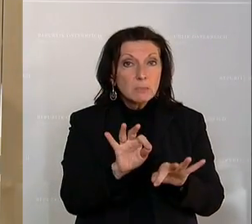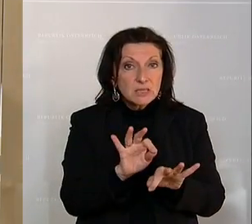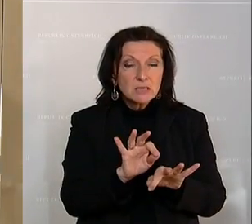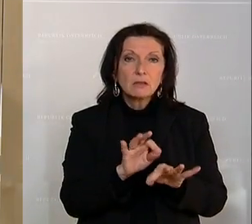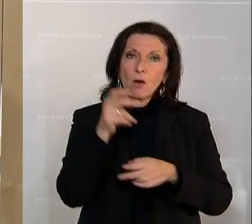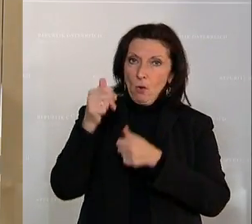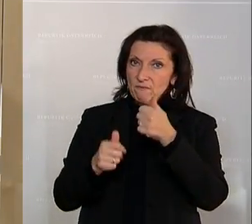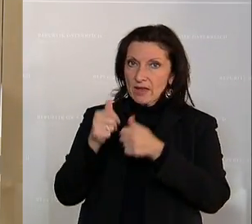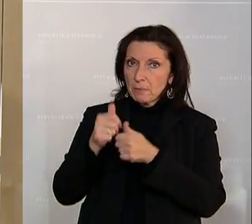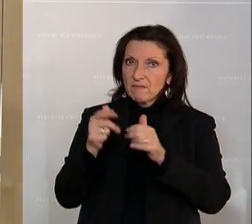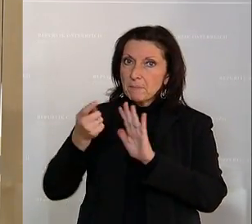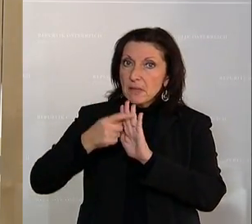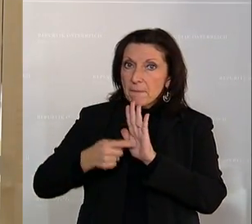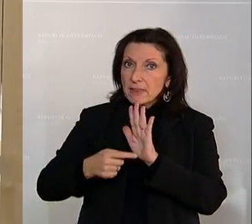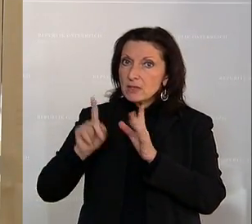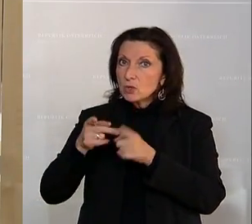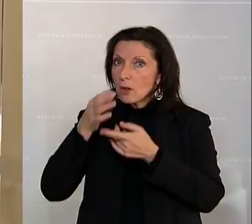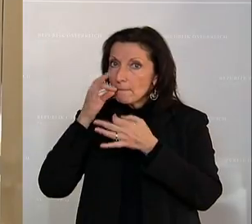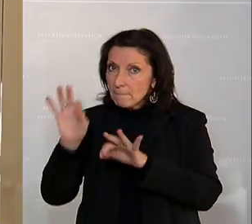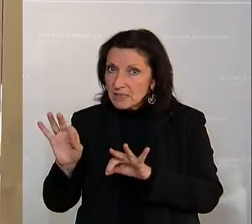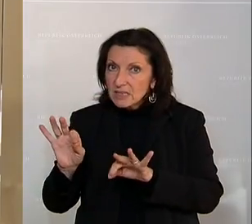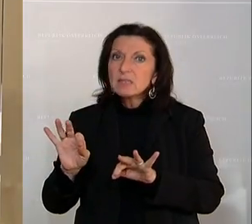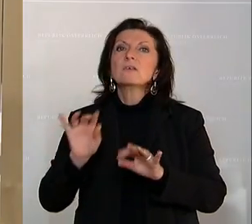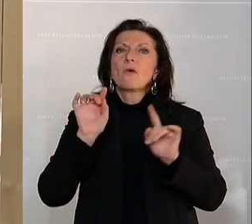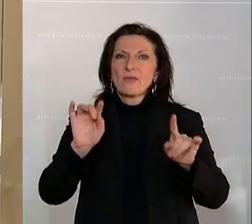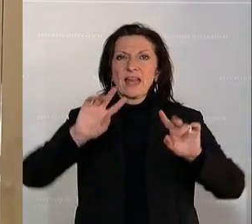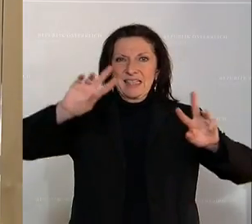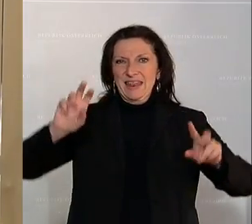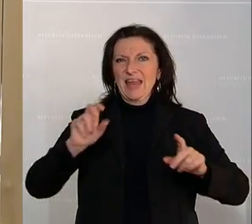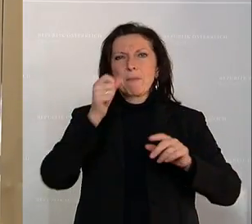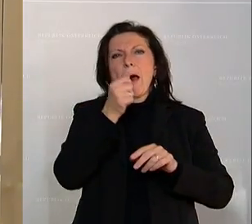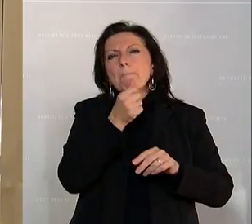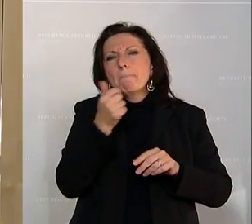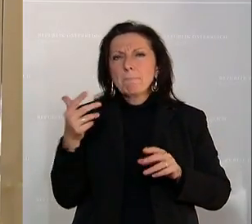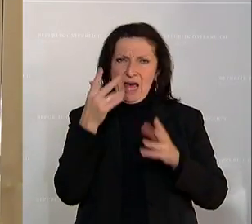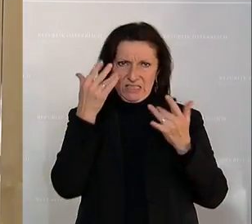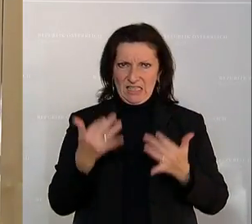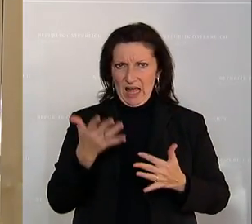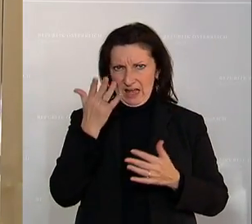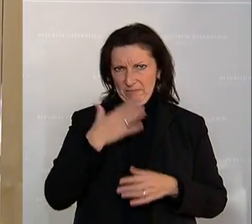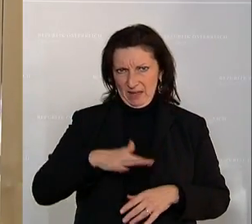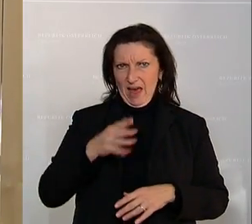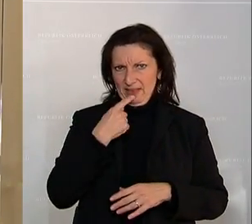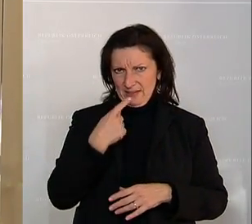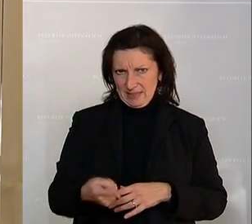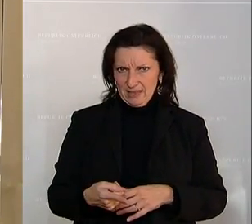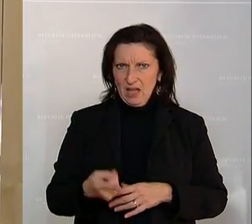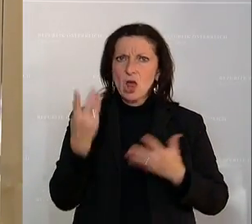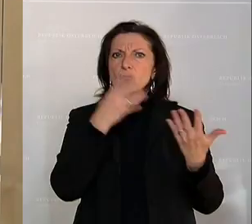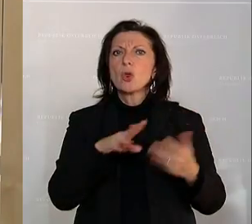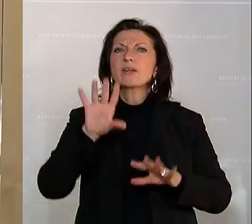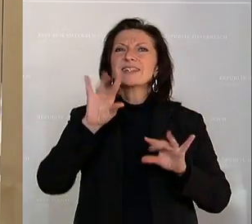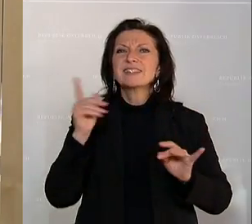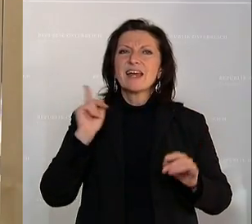Wettbewerbsbedingungen und dazu darf ich ein paar wenige Zahlen nennen. 910.000 Tonnen